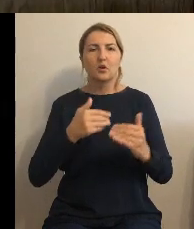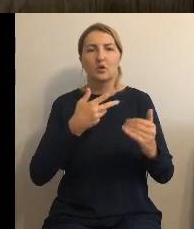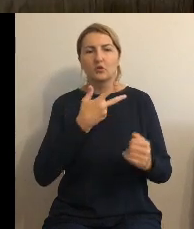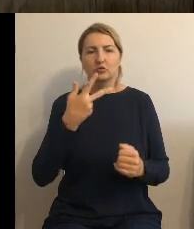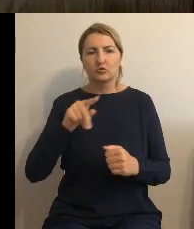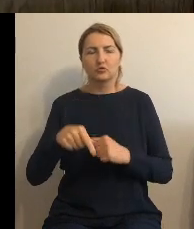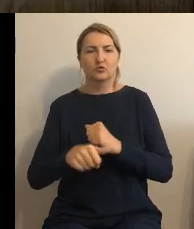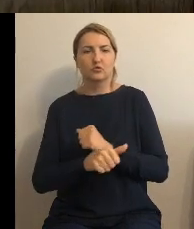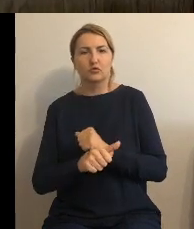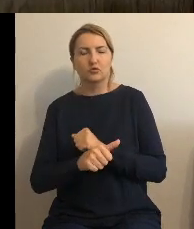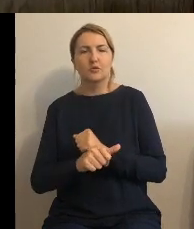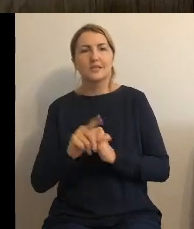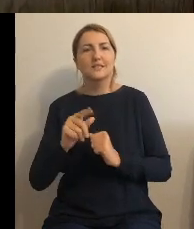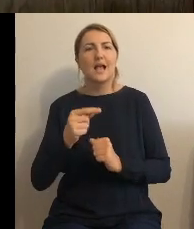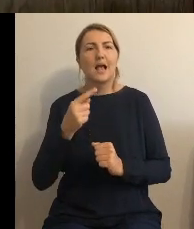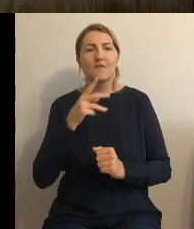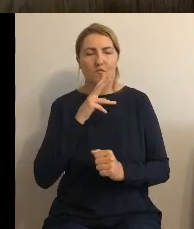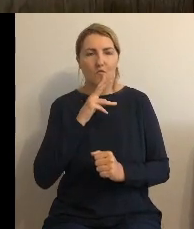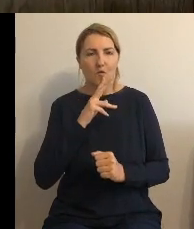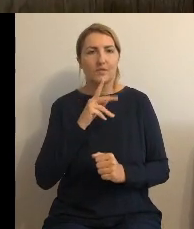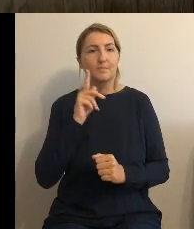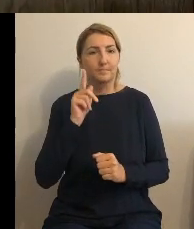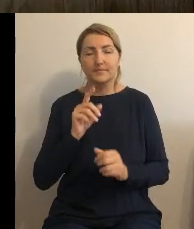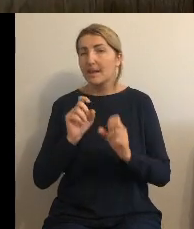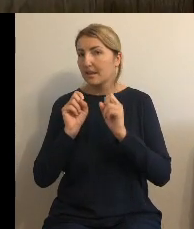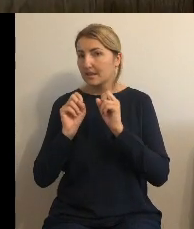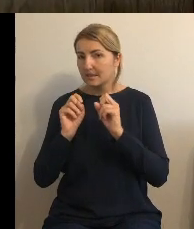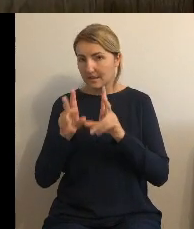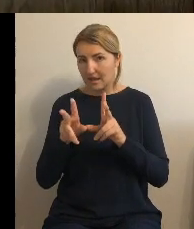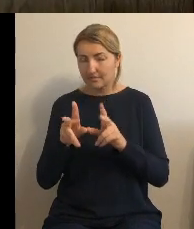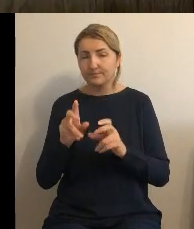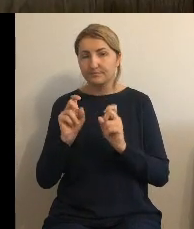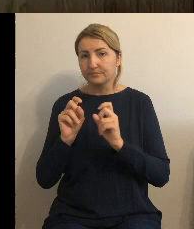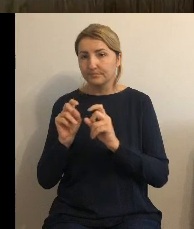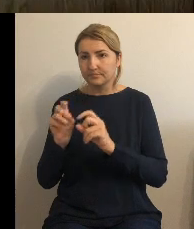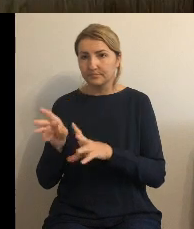za wodę tak tak tak tak